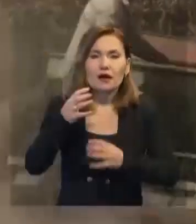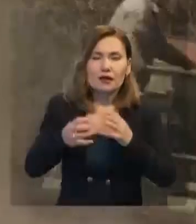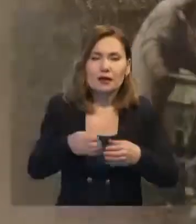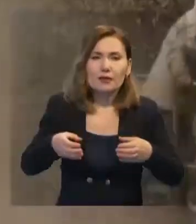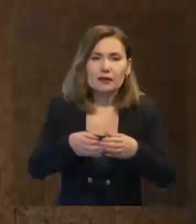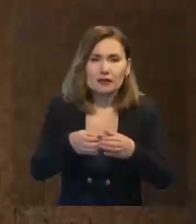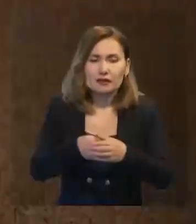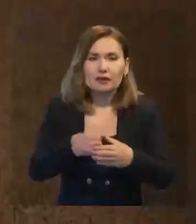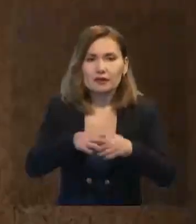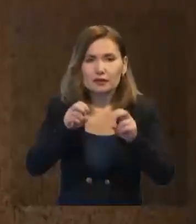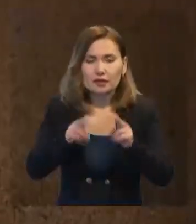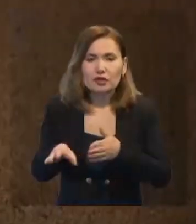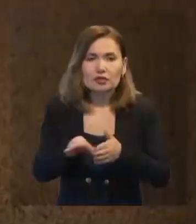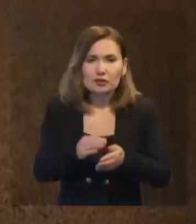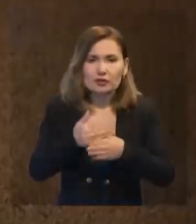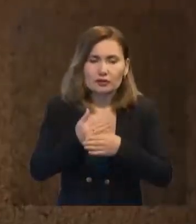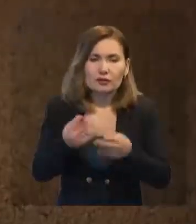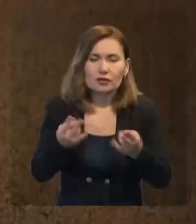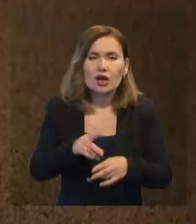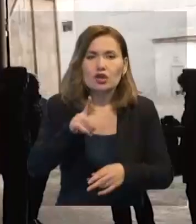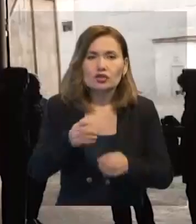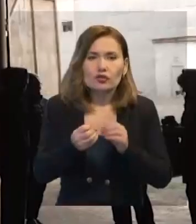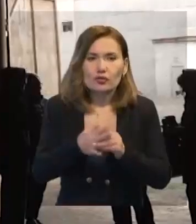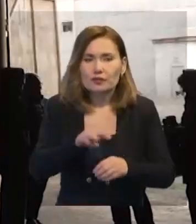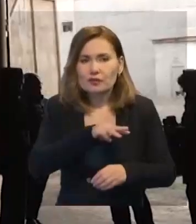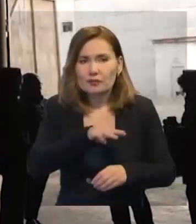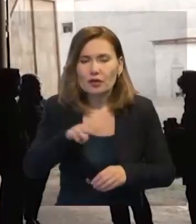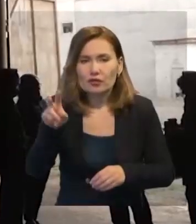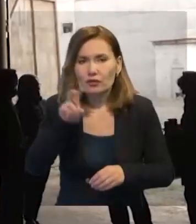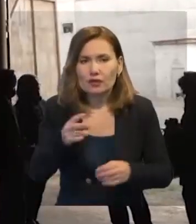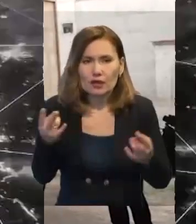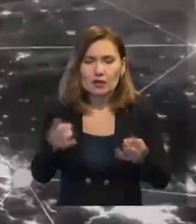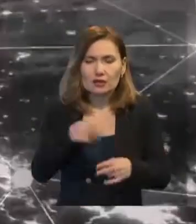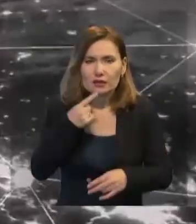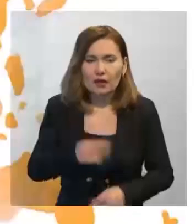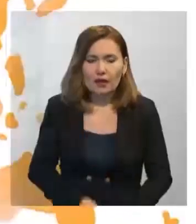бірлестік сарапшылары шығыл түрде 115 миллион доллар қажеттейді.